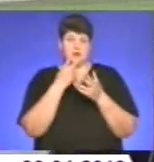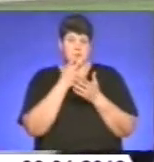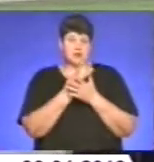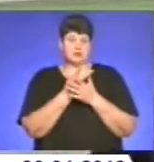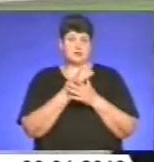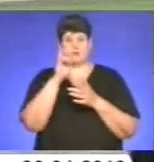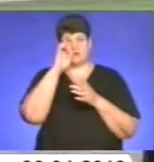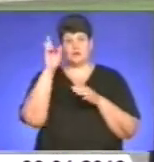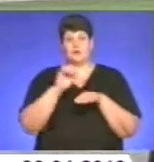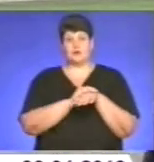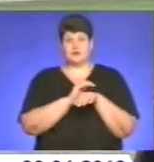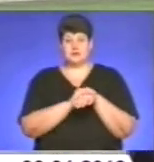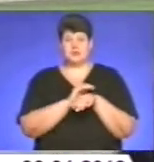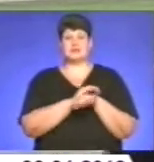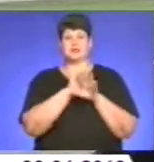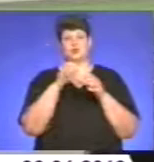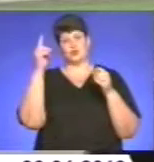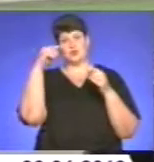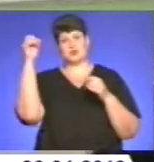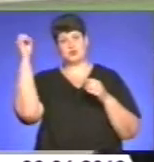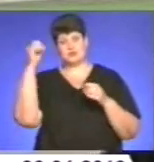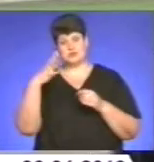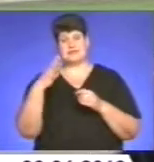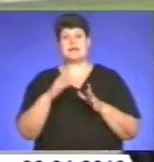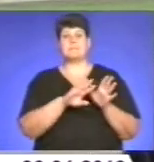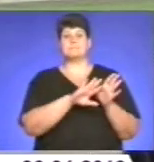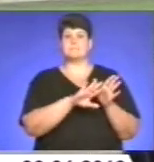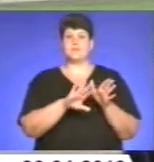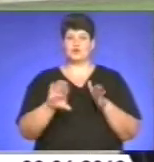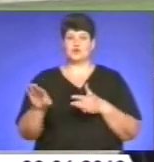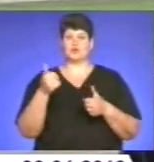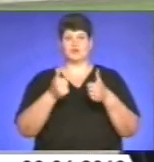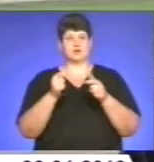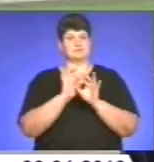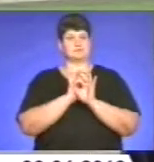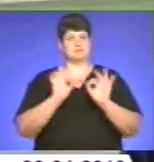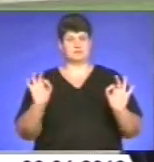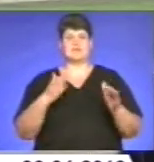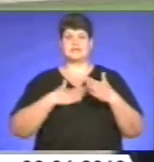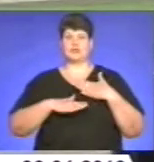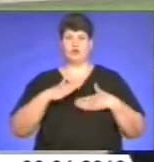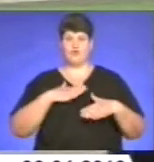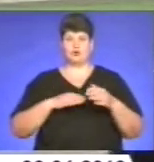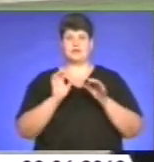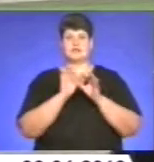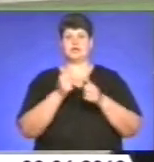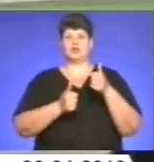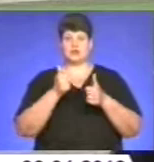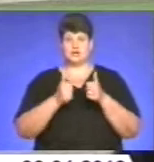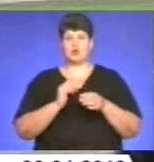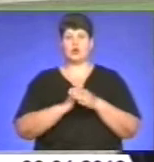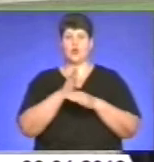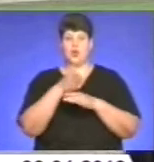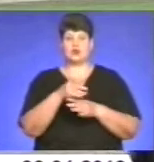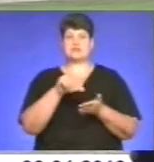якби Бог змилувався, скажімо так, і було сонячно, і пройшов турнір дуже добре. Ми задоволені турніром, і гості наші представники